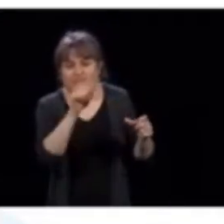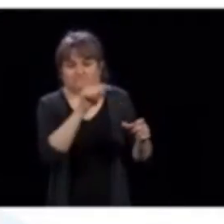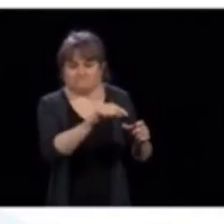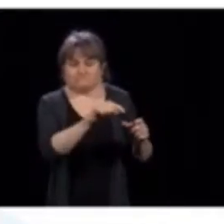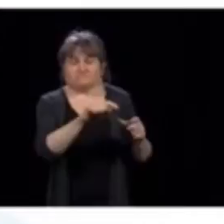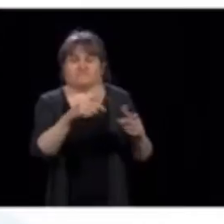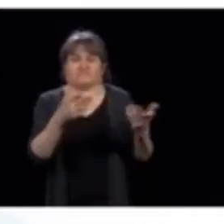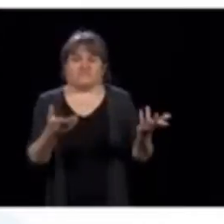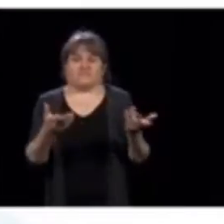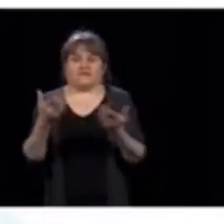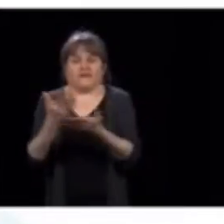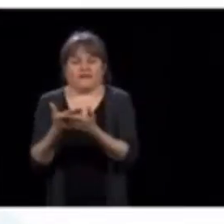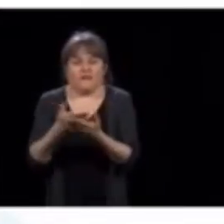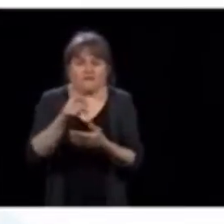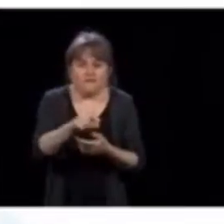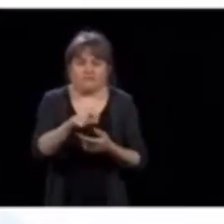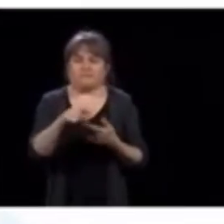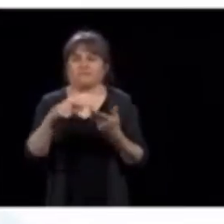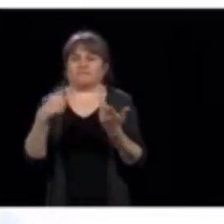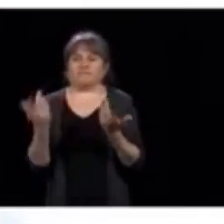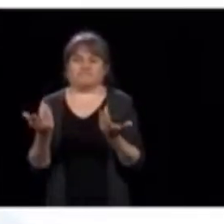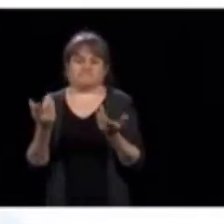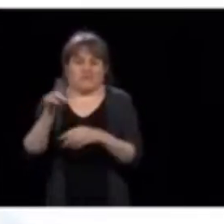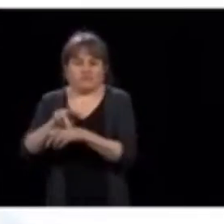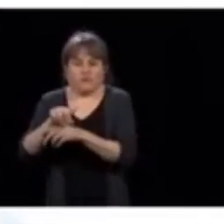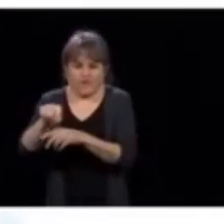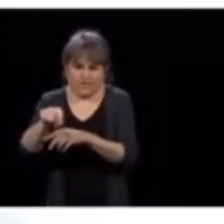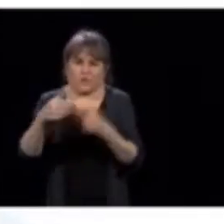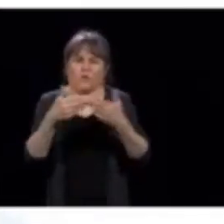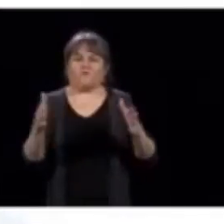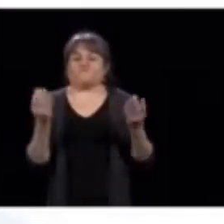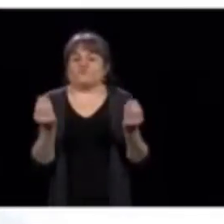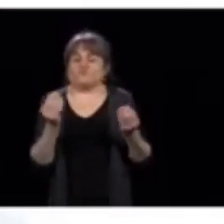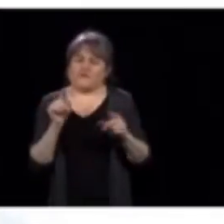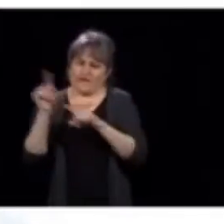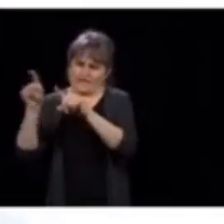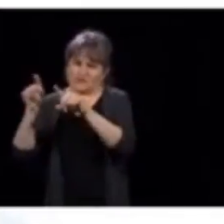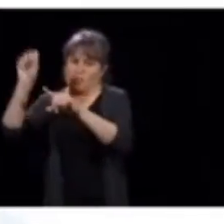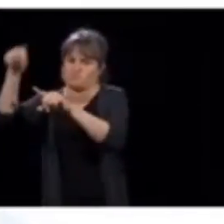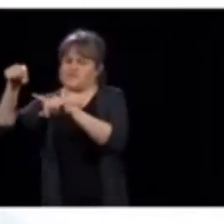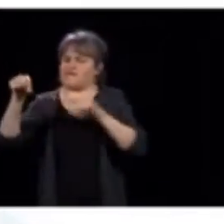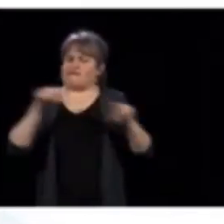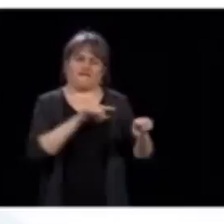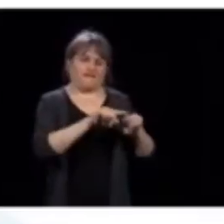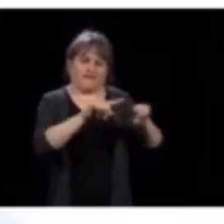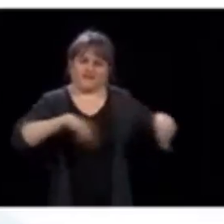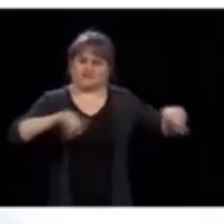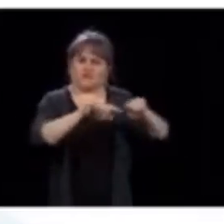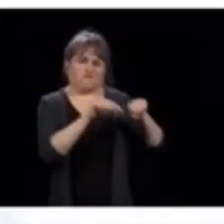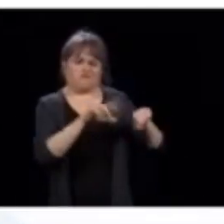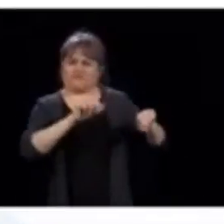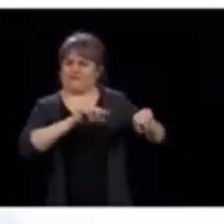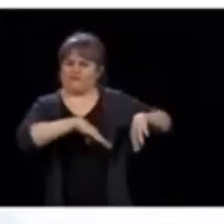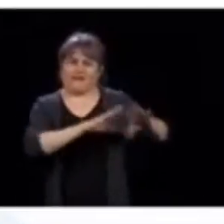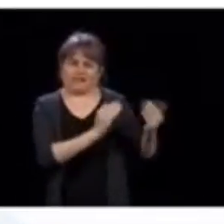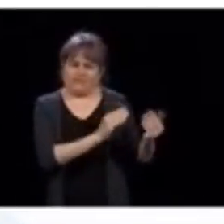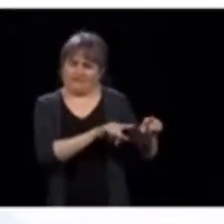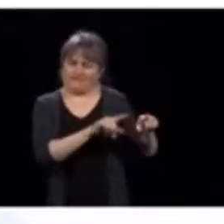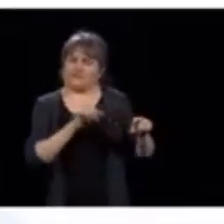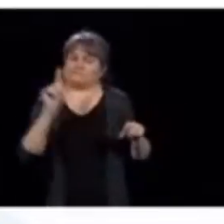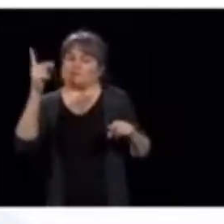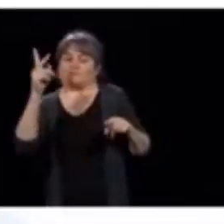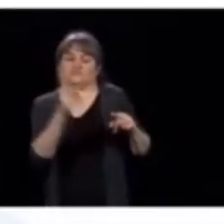les garderies et les écoles de certaines régions soient ouvertes avant les autres. Vous avez justement hier repoussé la